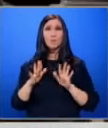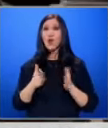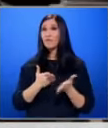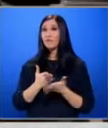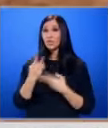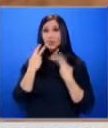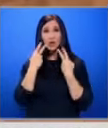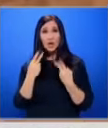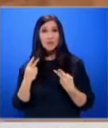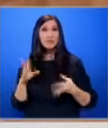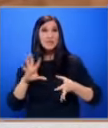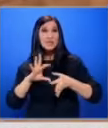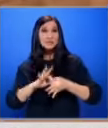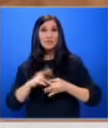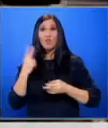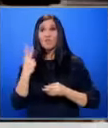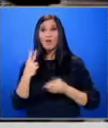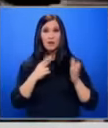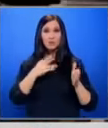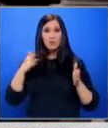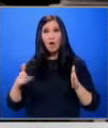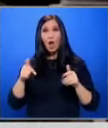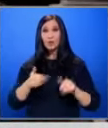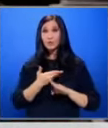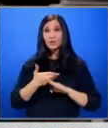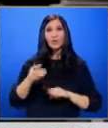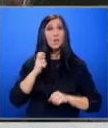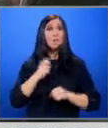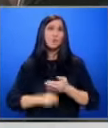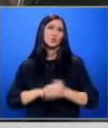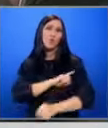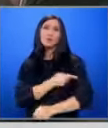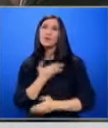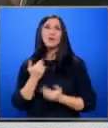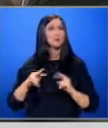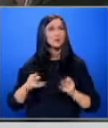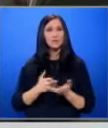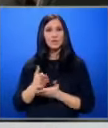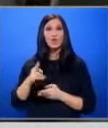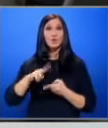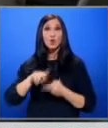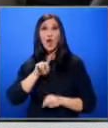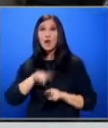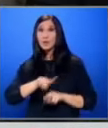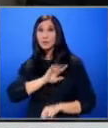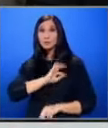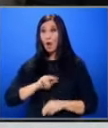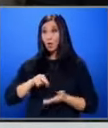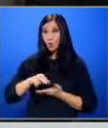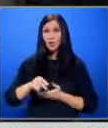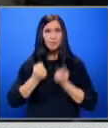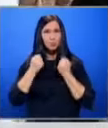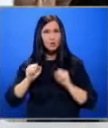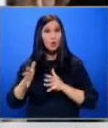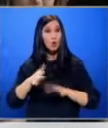начин ще гледаме да се сврържат двата края. От тук нататък просто на мускули, нема друг начин. Виктория и Илия не успяха да отидат на протеста на хората с